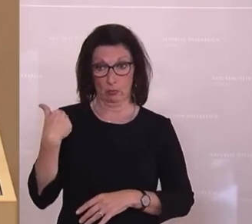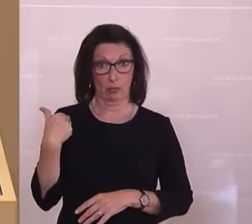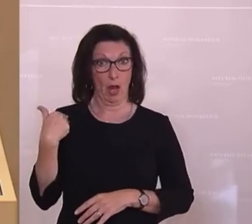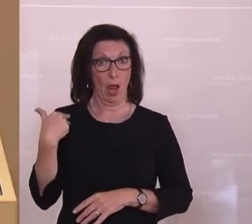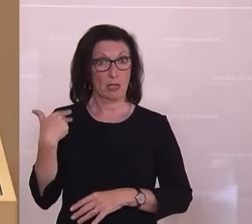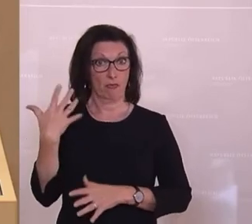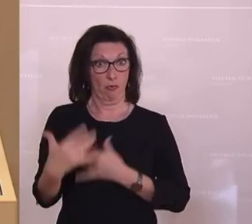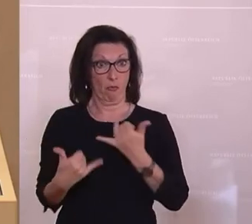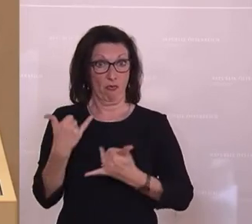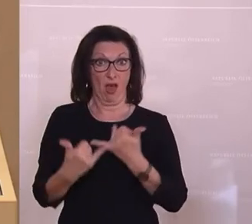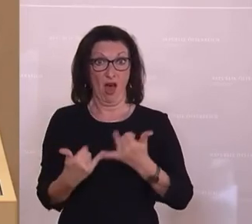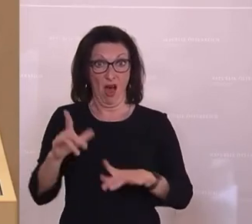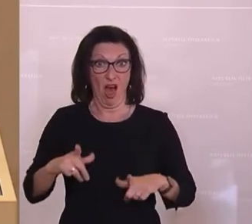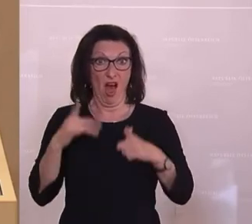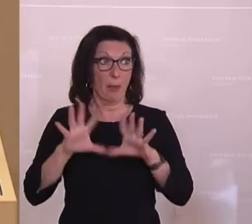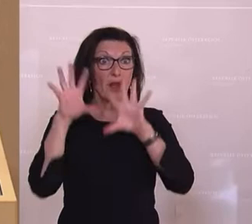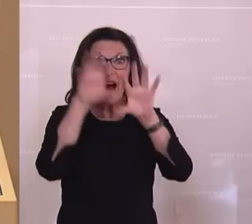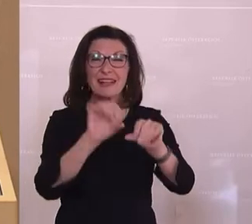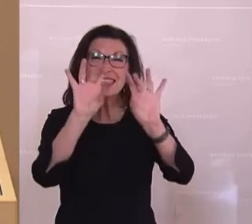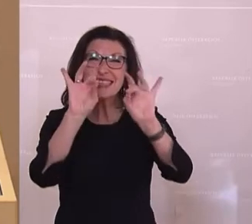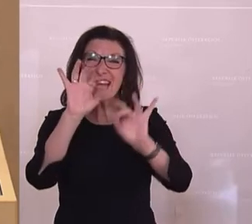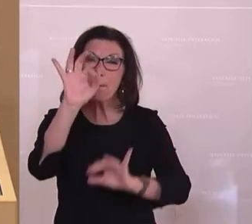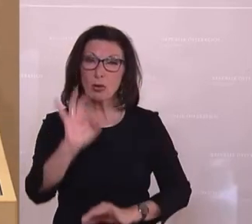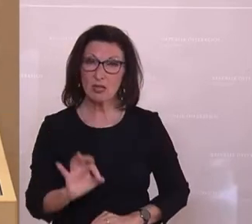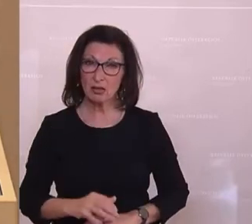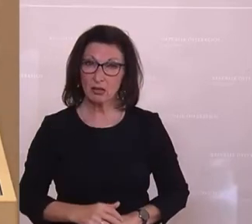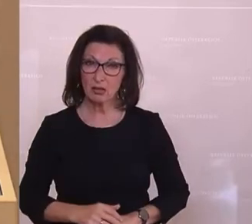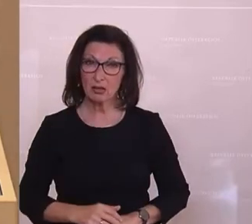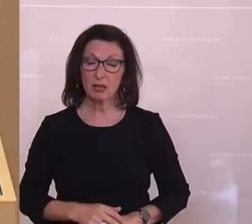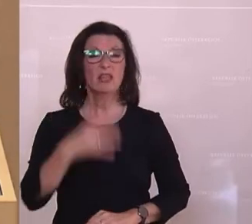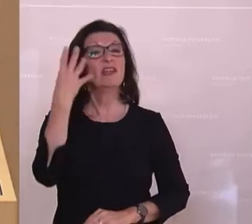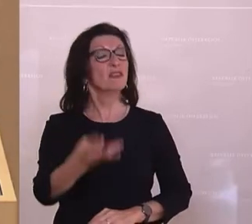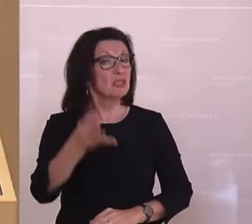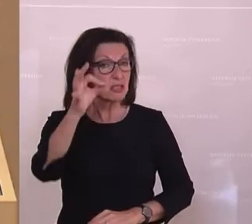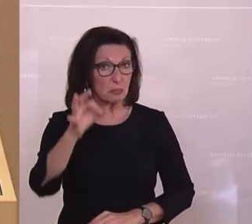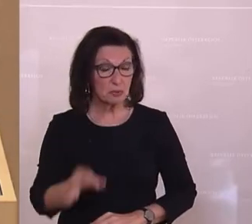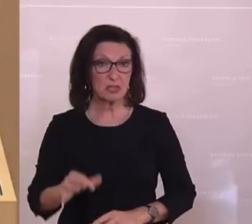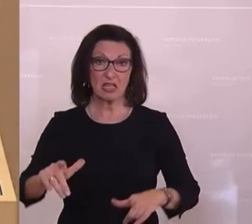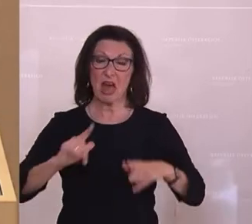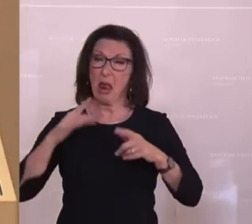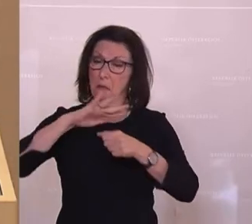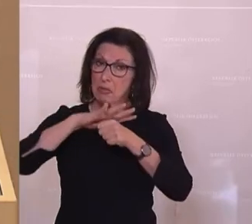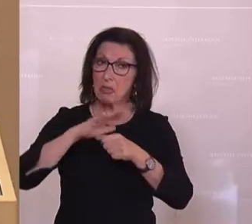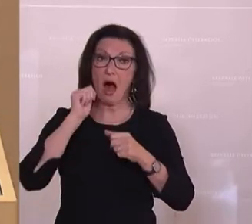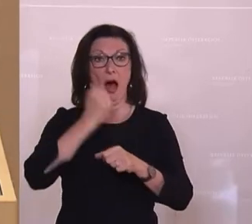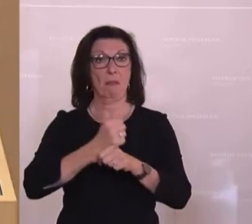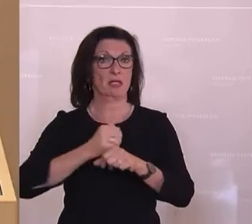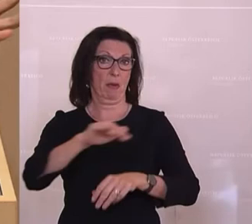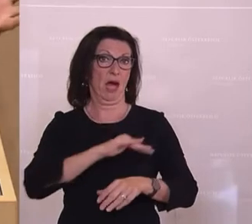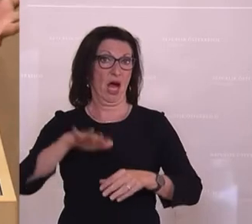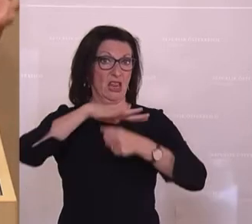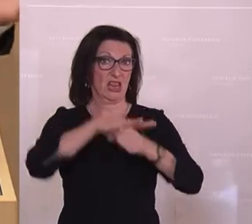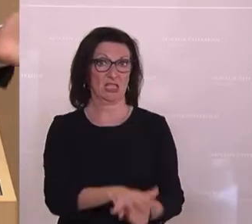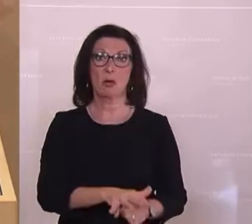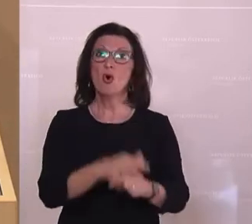physischen Übergriff erleben müssen. Zehn Prozent, jede zehnte Person, 40 Prozent erleben Diskriminierung im Arbeitsleben und 60